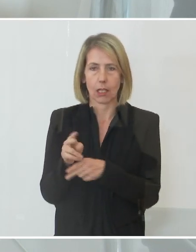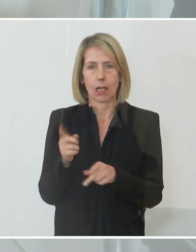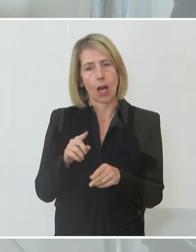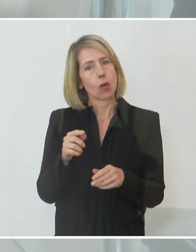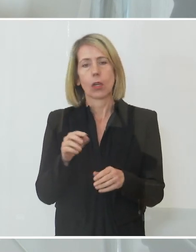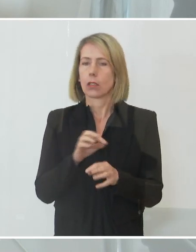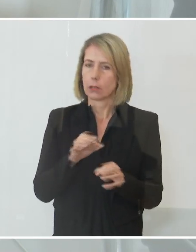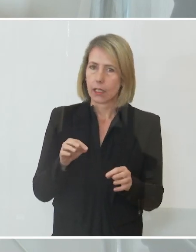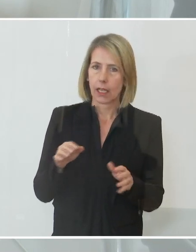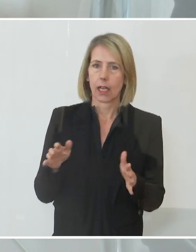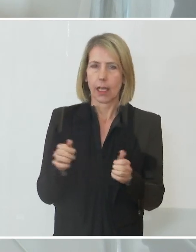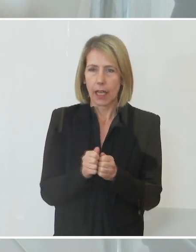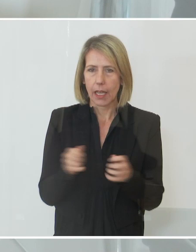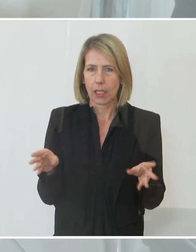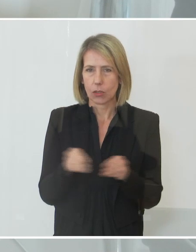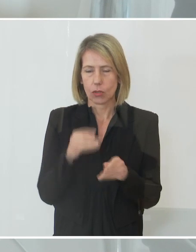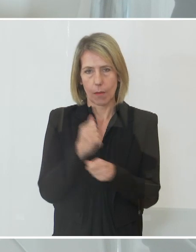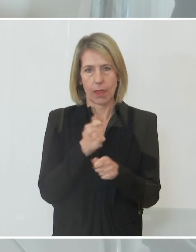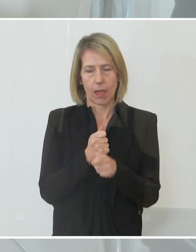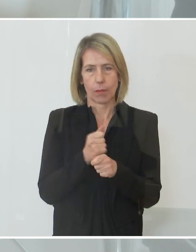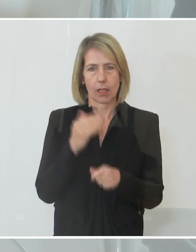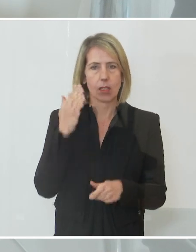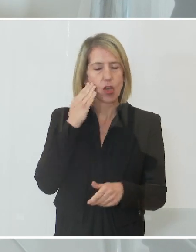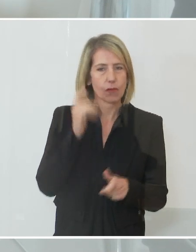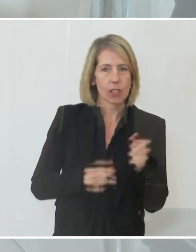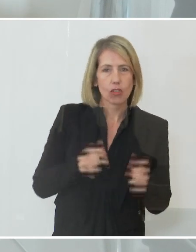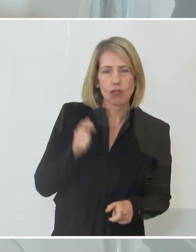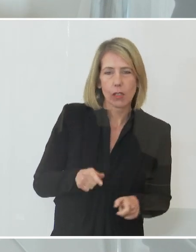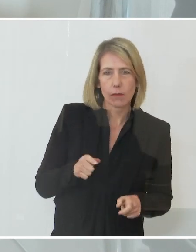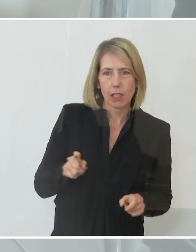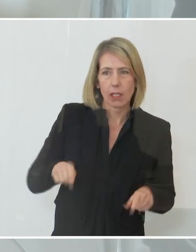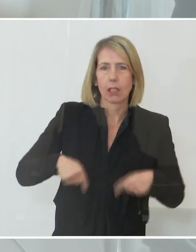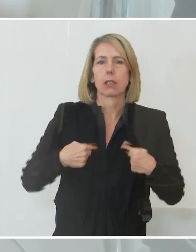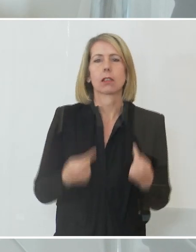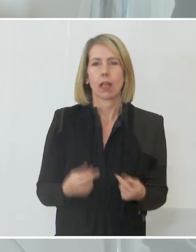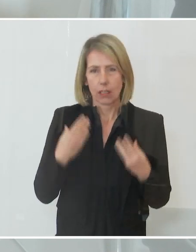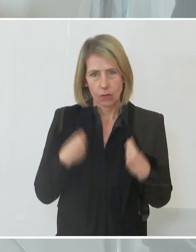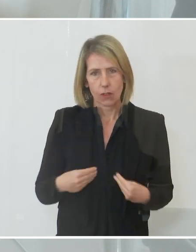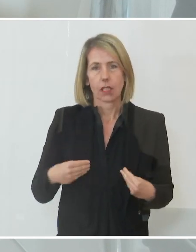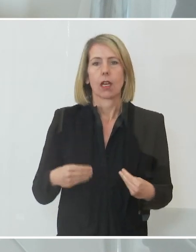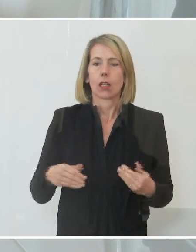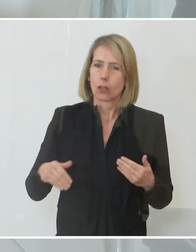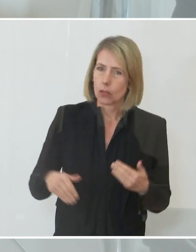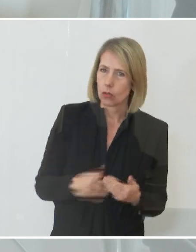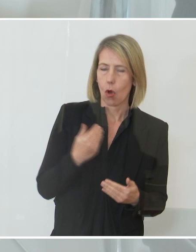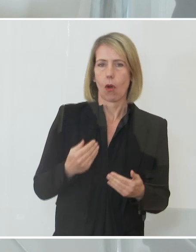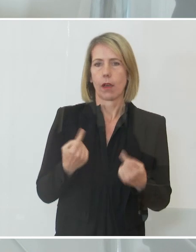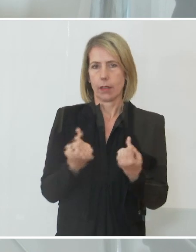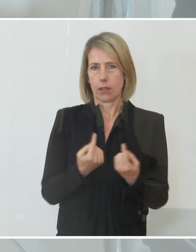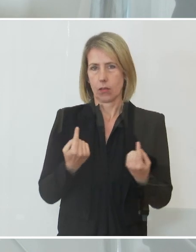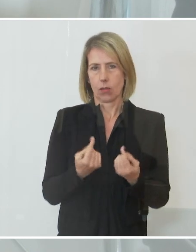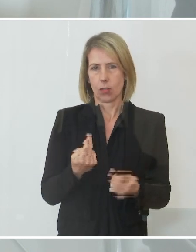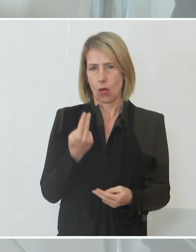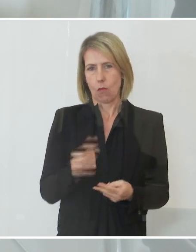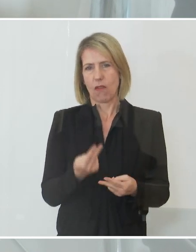operation mit der Wissenschaft daraus dann auch wiederum neu immer wieder die Lage zu bewerten